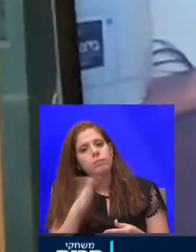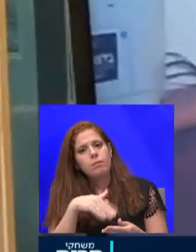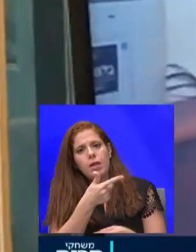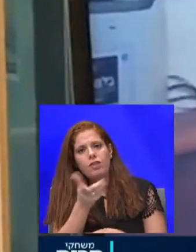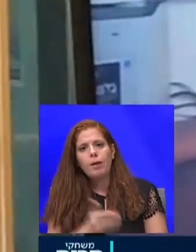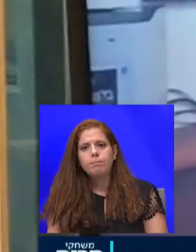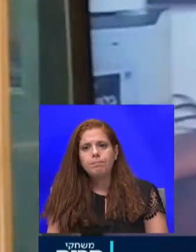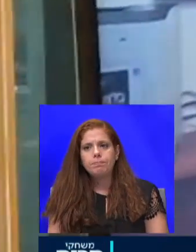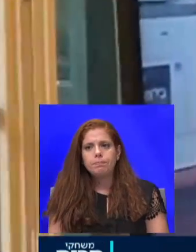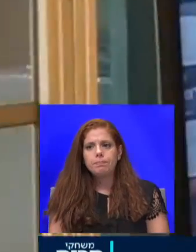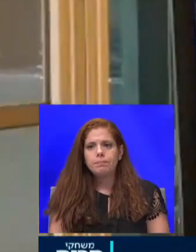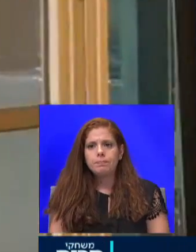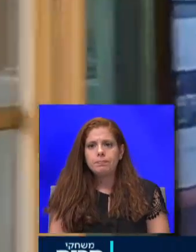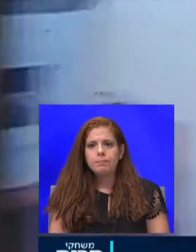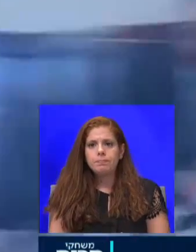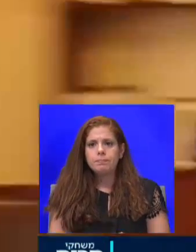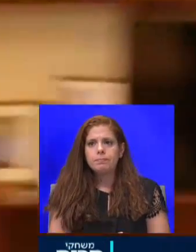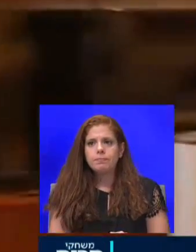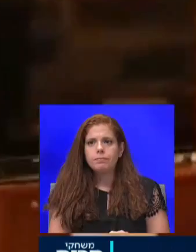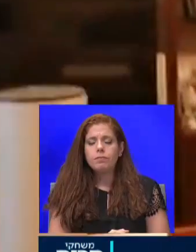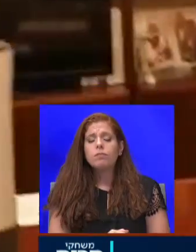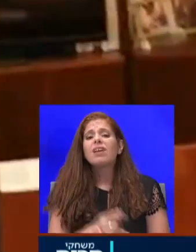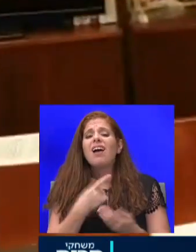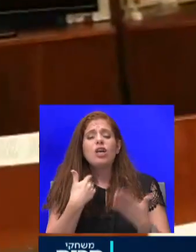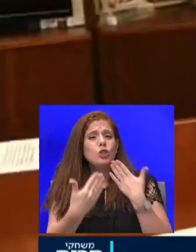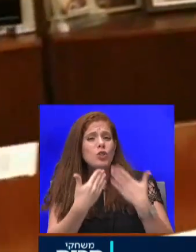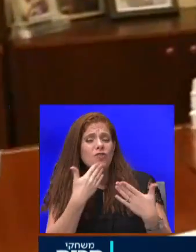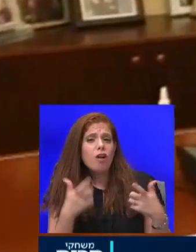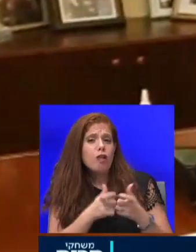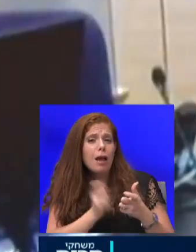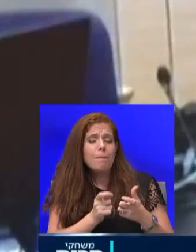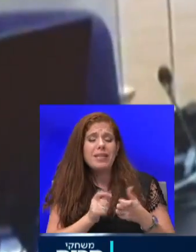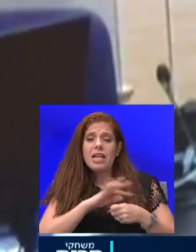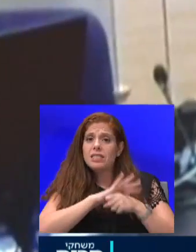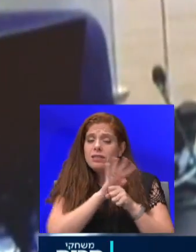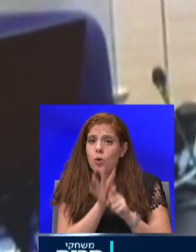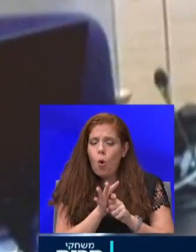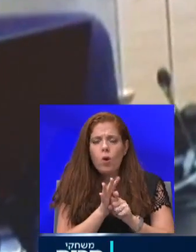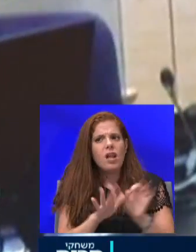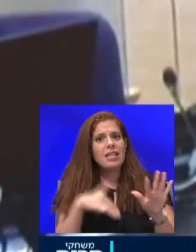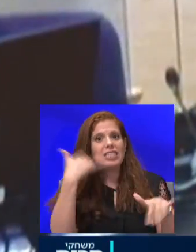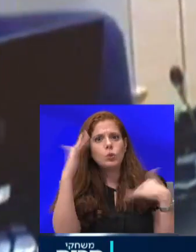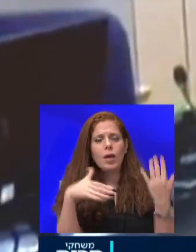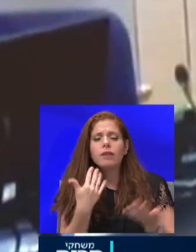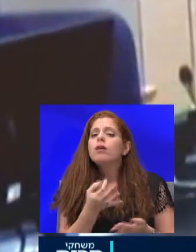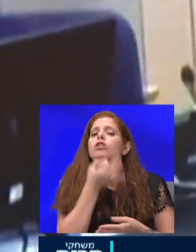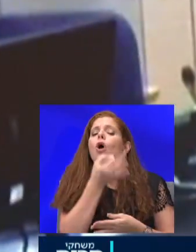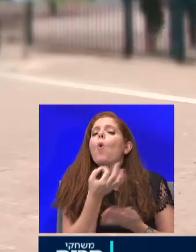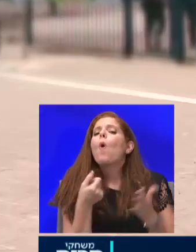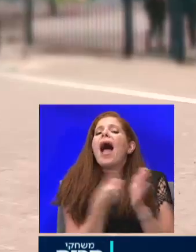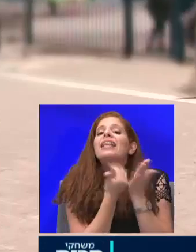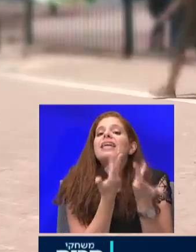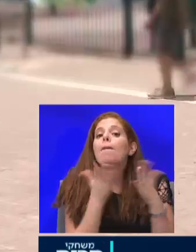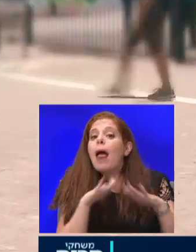ישיבת קבינט קורונה סוערת במיוחד התנהלה היום כשבמרכז הדיון עד כמה הילדים נדבקים ומדביקים ומה זה אומר